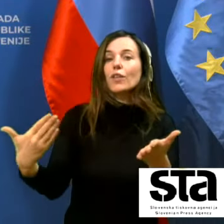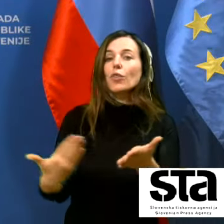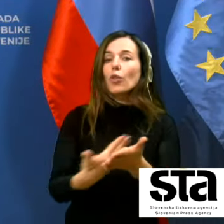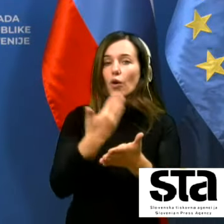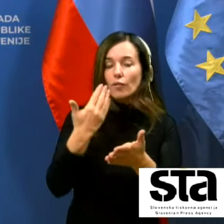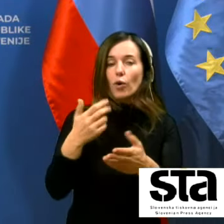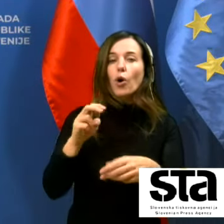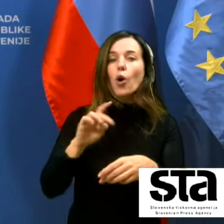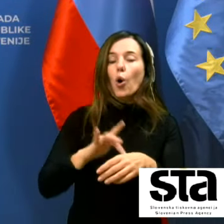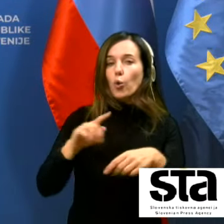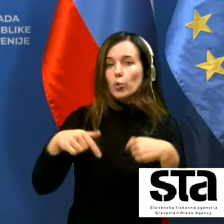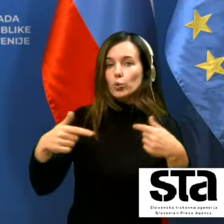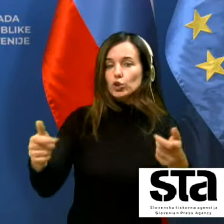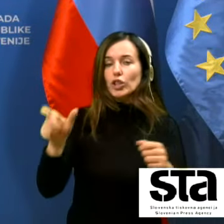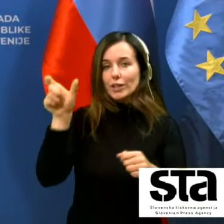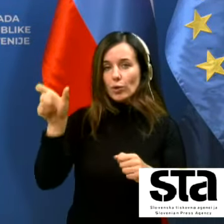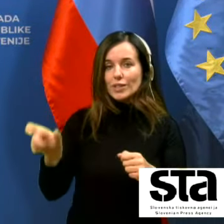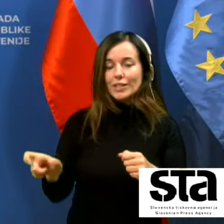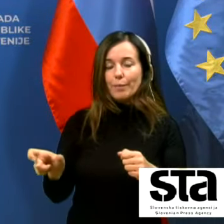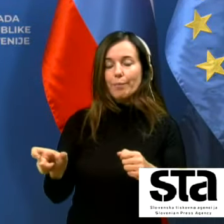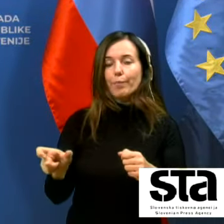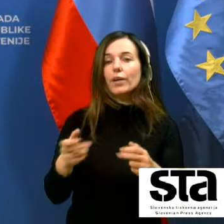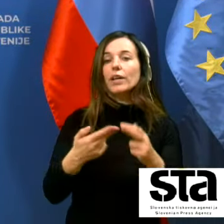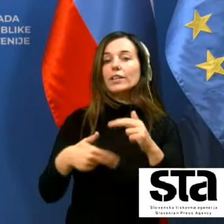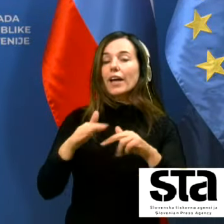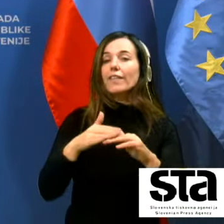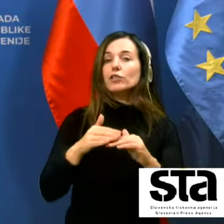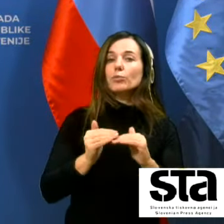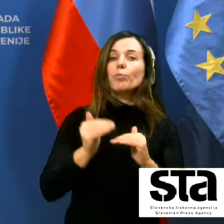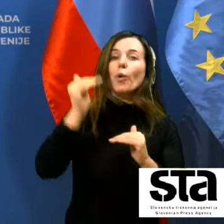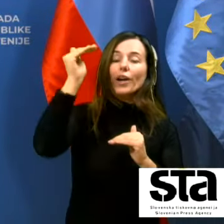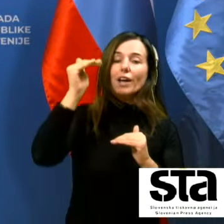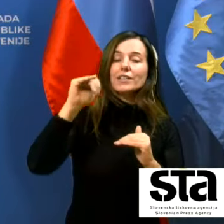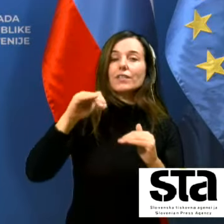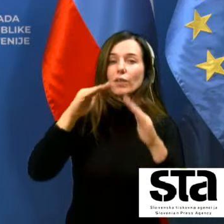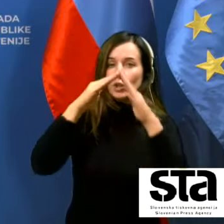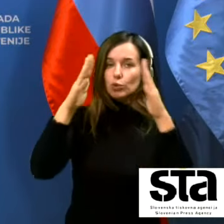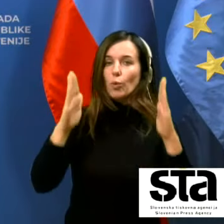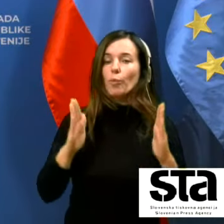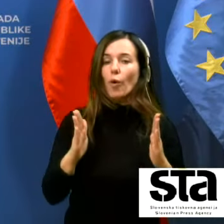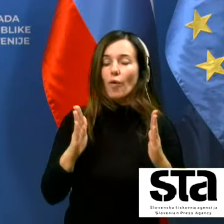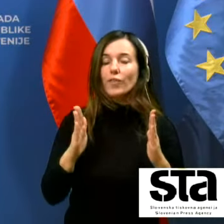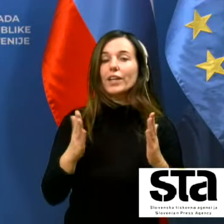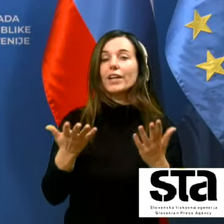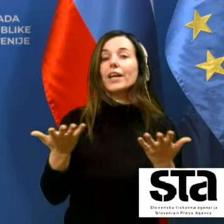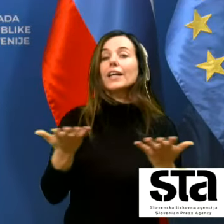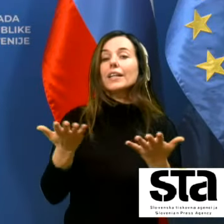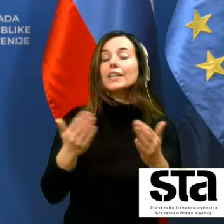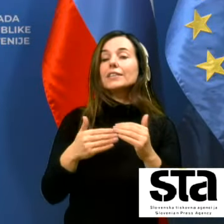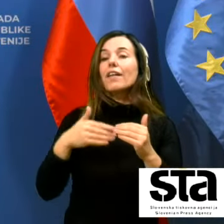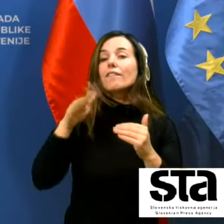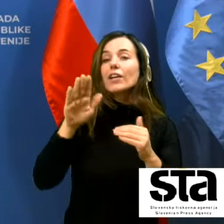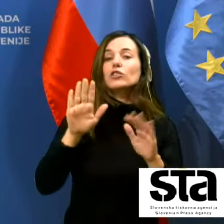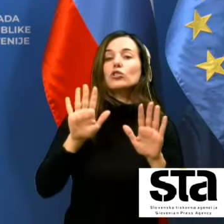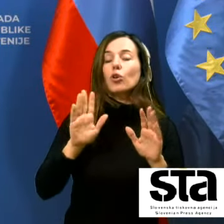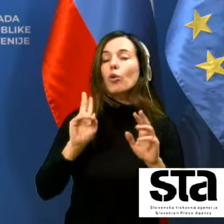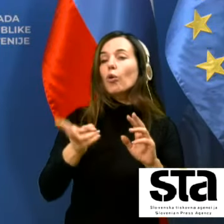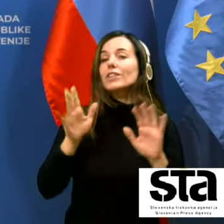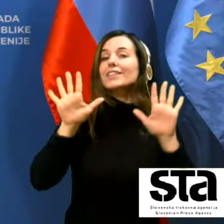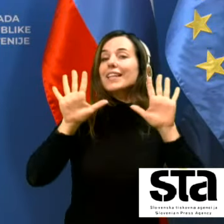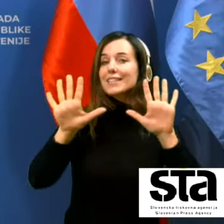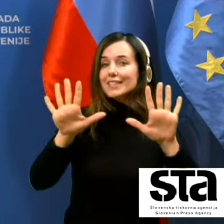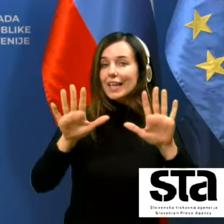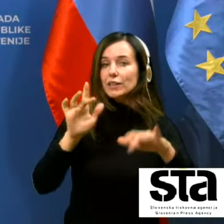novo okuženih največji porast okužb se pravi v domovih kjer je šlo za več kot deset okužb